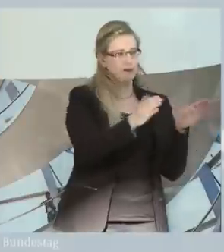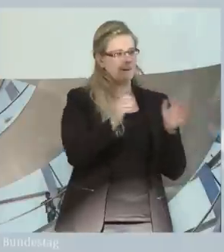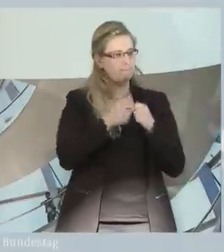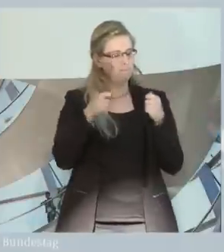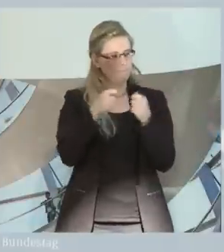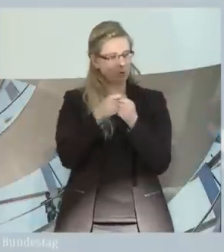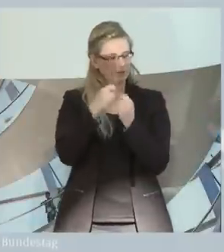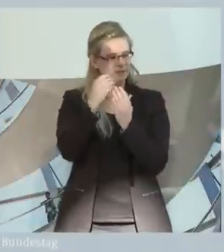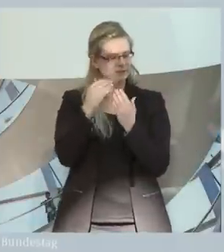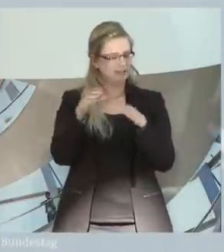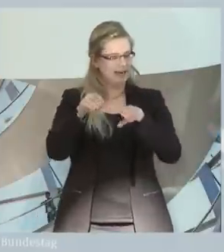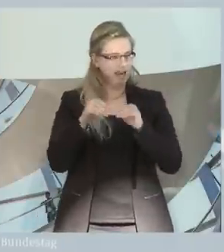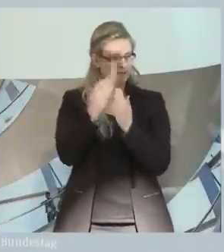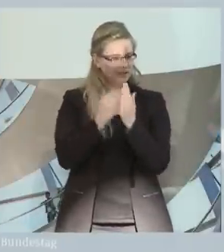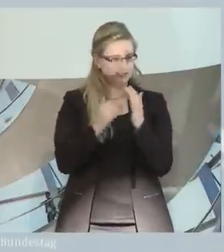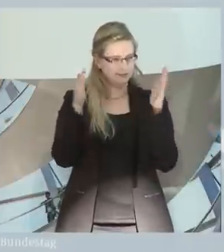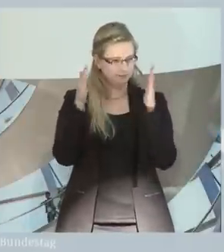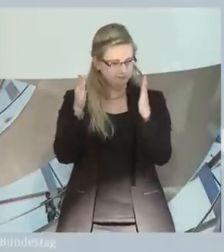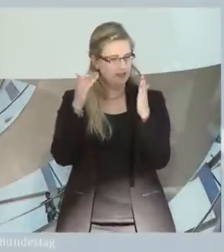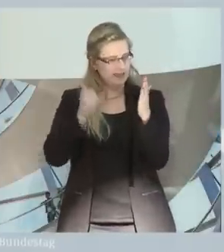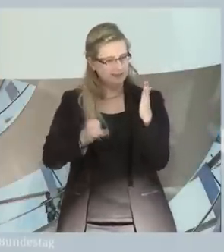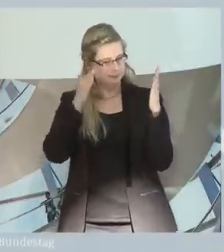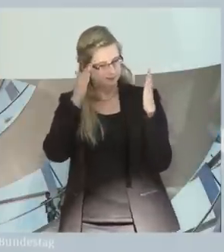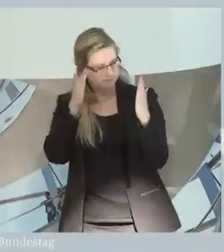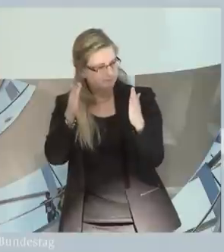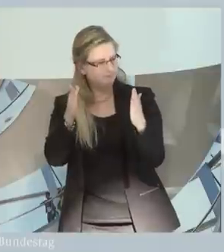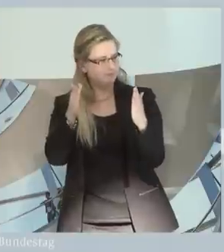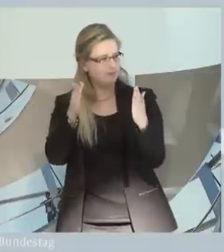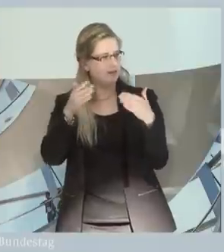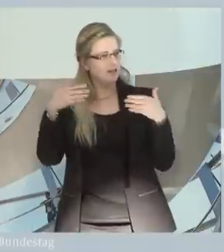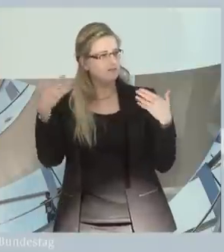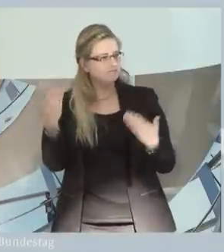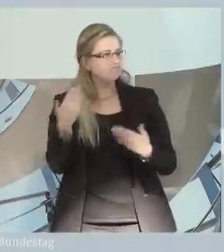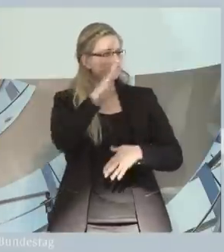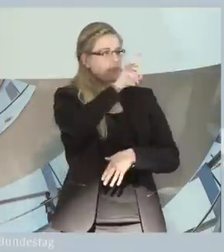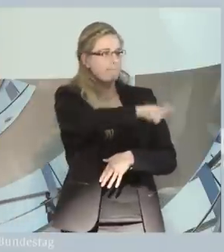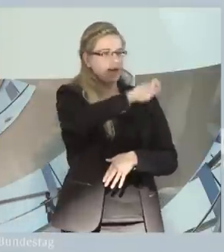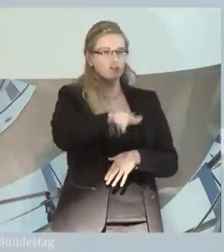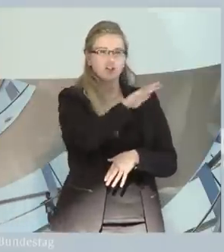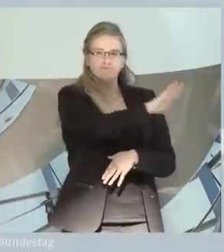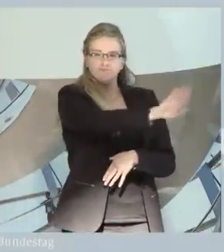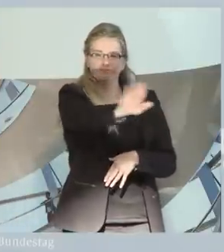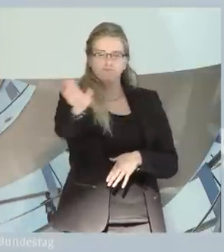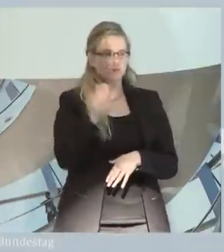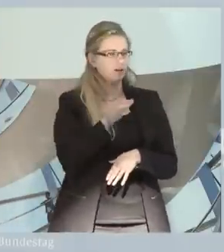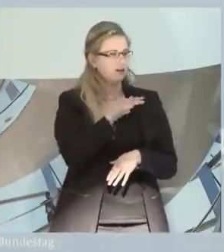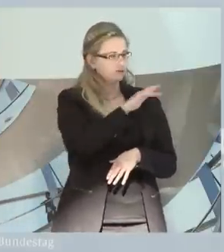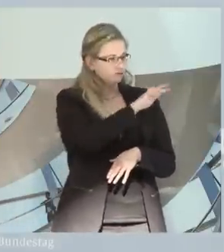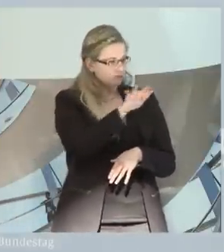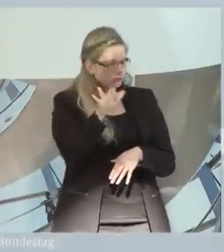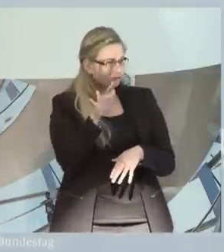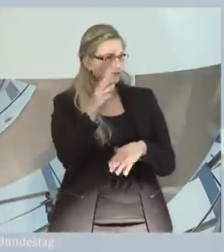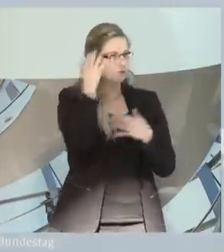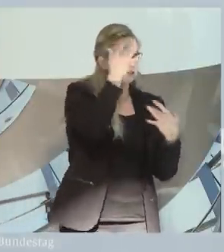wesentlichen Fragen konzentrieren. Können wir uns darauf konzentrieren, was eigentlich die Menschen bewegt, die sich mit Fragen von